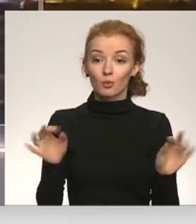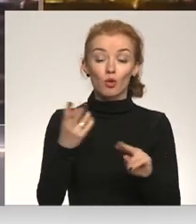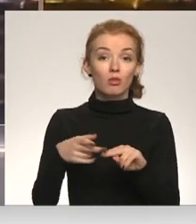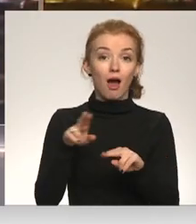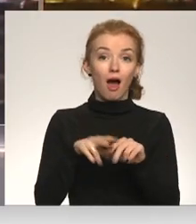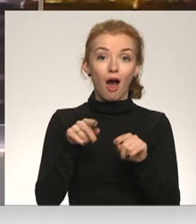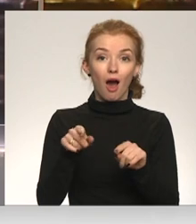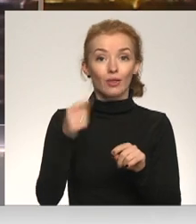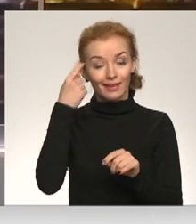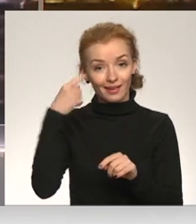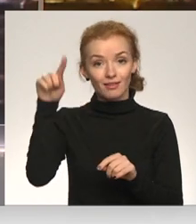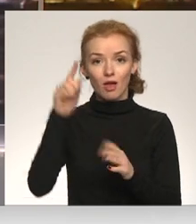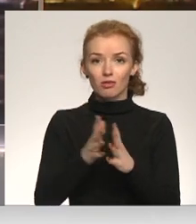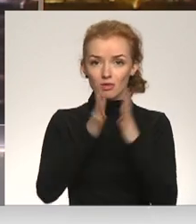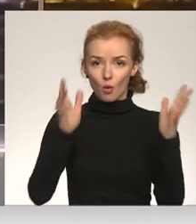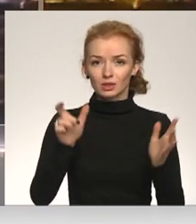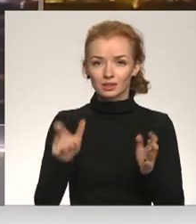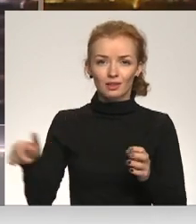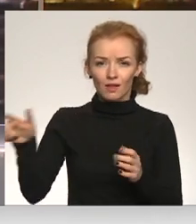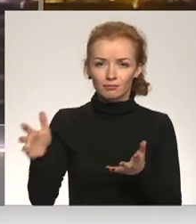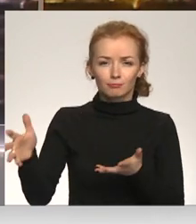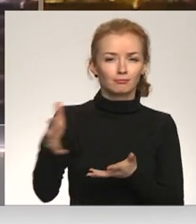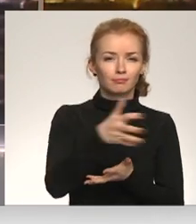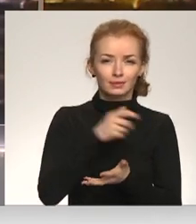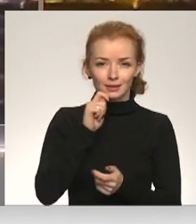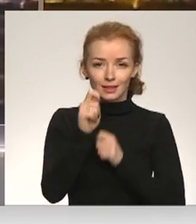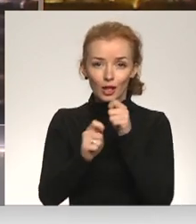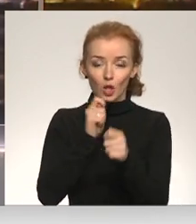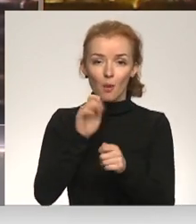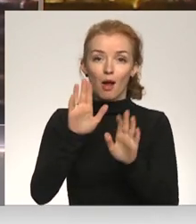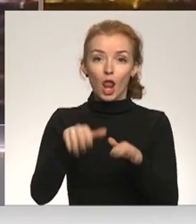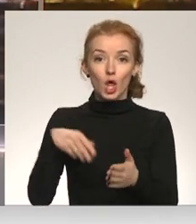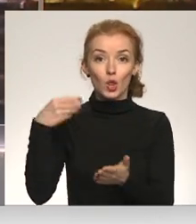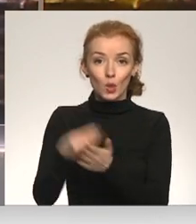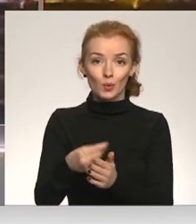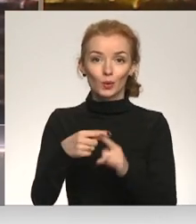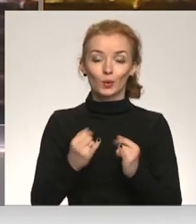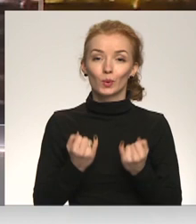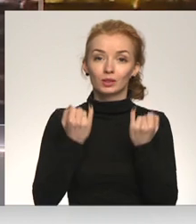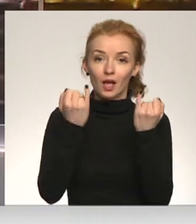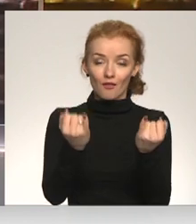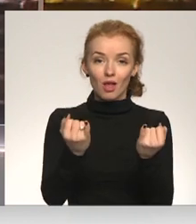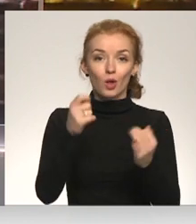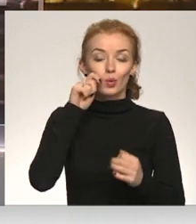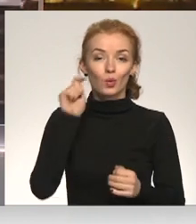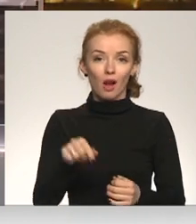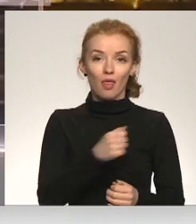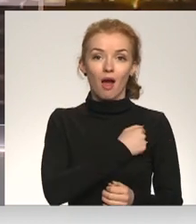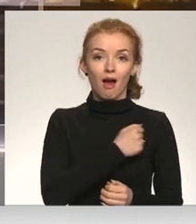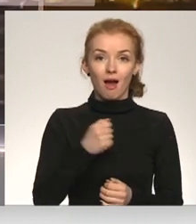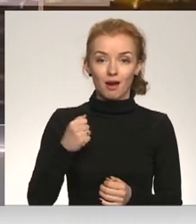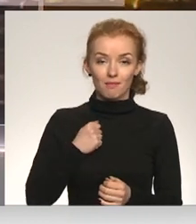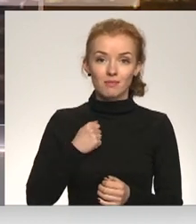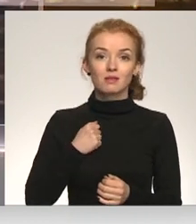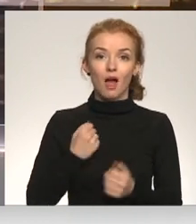domu vairāk uzņēmīgi ļaudis savākušas iedojumus, lai nopirktu un uzdābinātu Ukrainas armijai automašīnu un